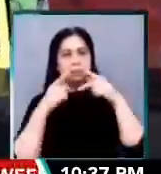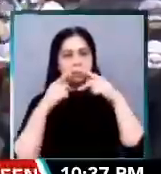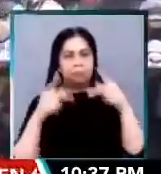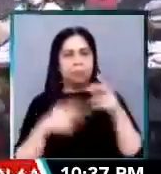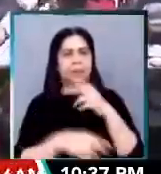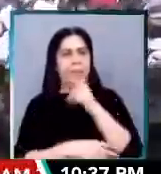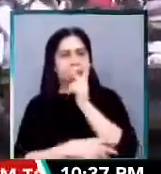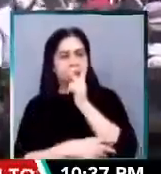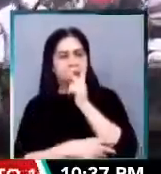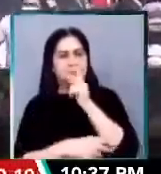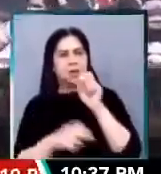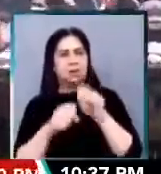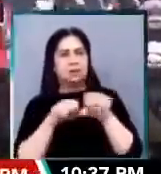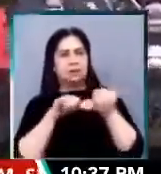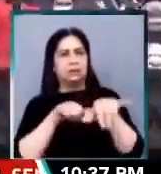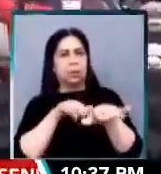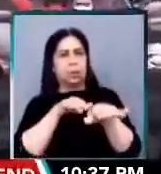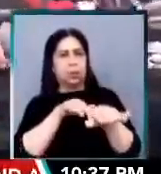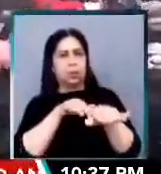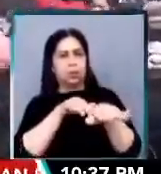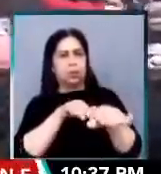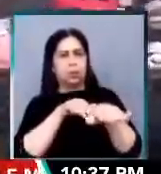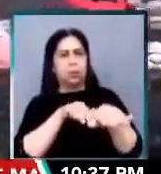natiling mabagal ang daloy ng trapiko.